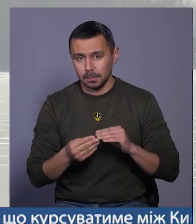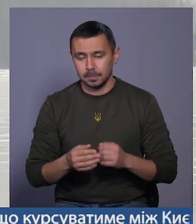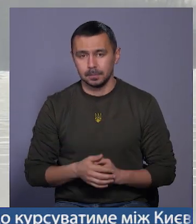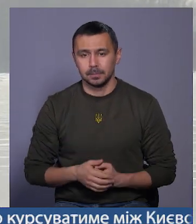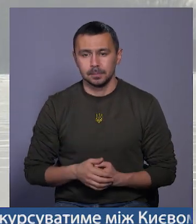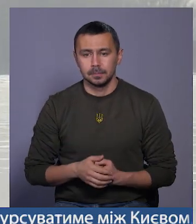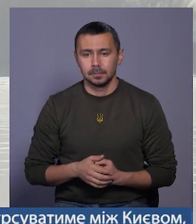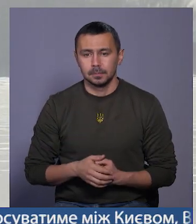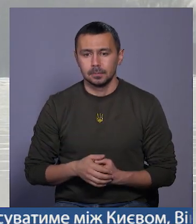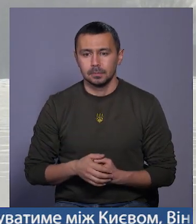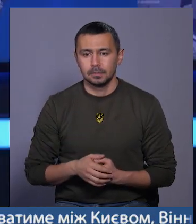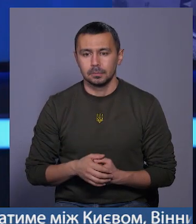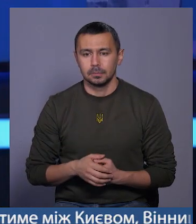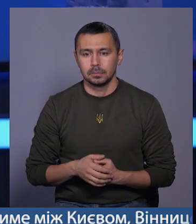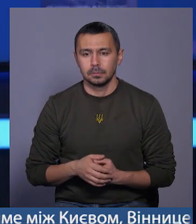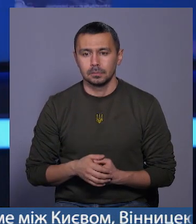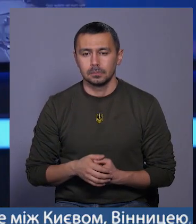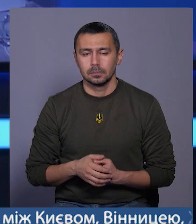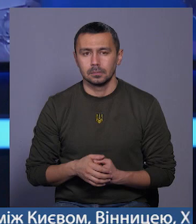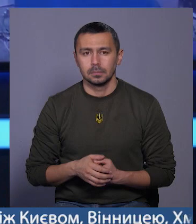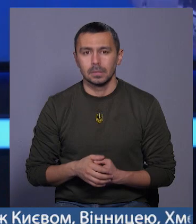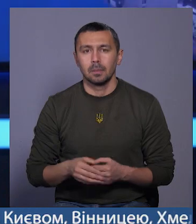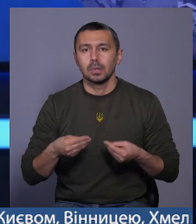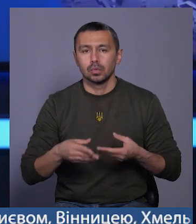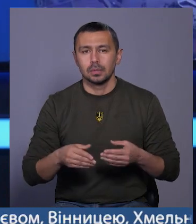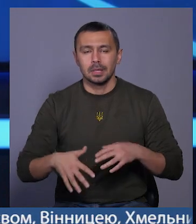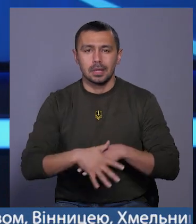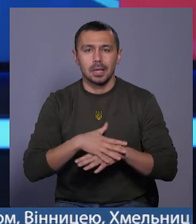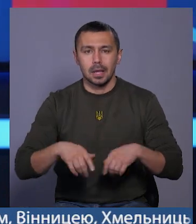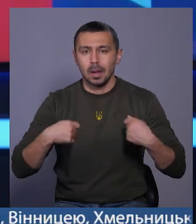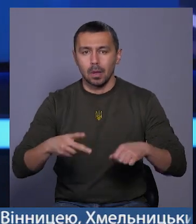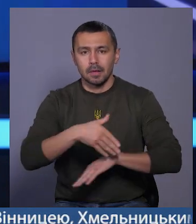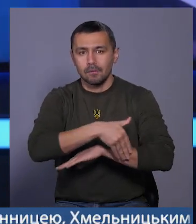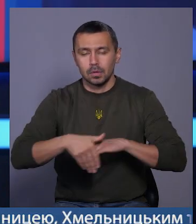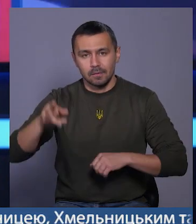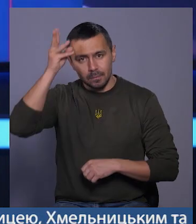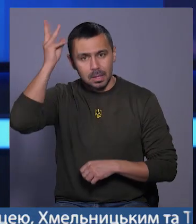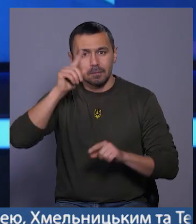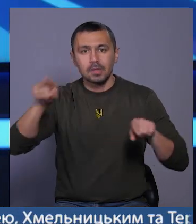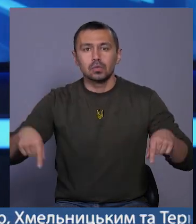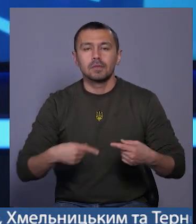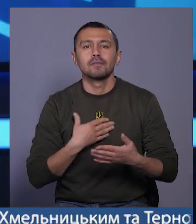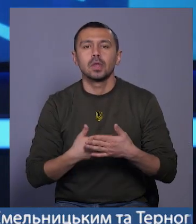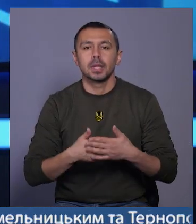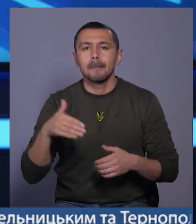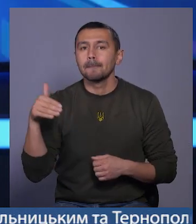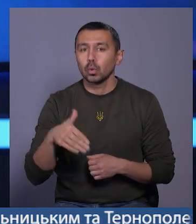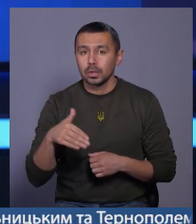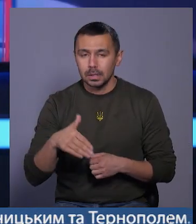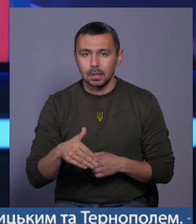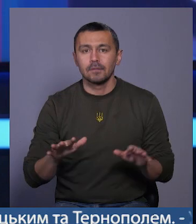Кондратюк, новини міста. Благодійний ярмарок «Просто неба» у Хмельницькому влаштують волонтери Поділля.